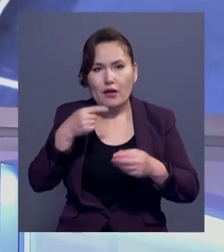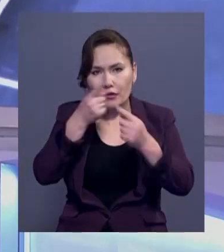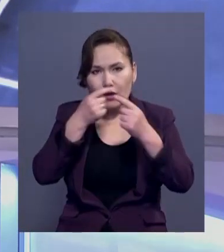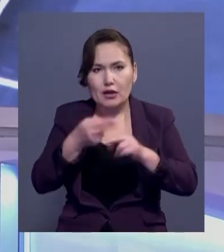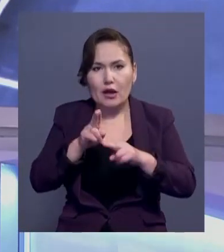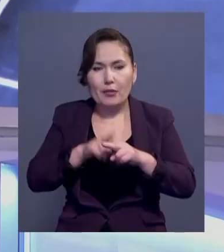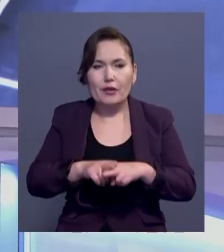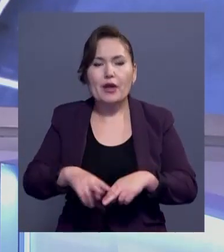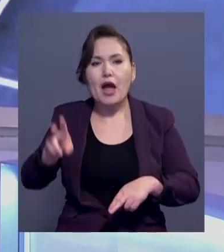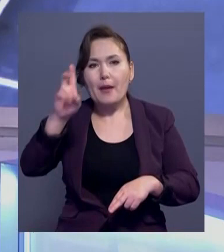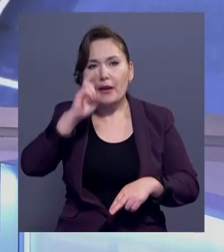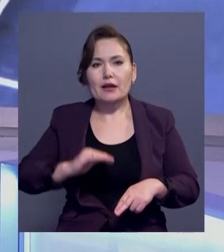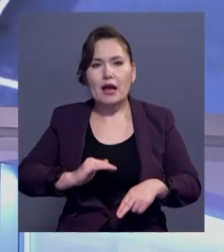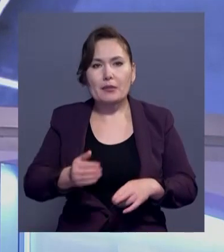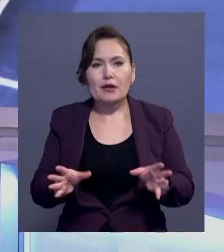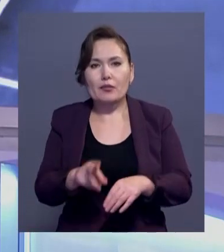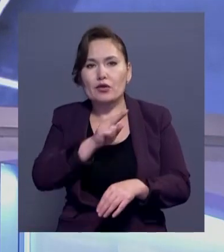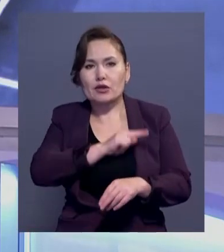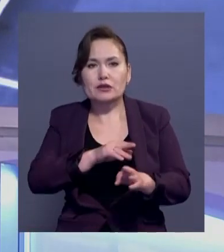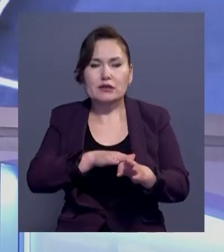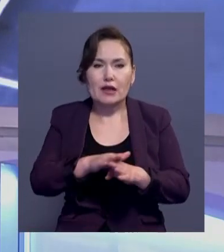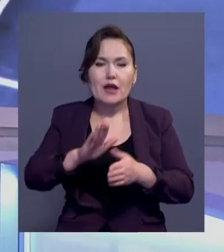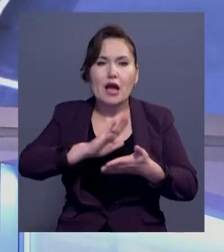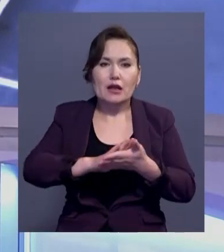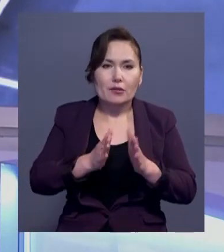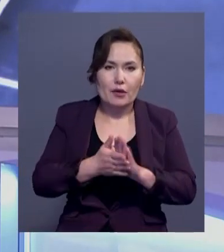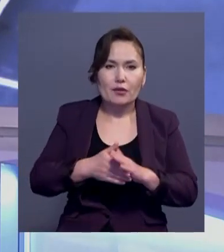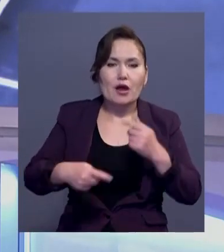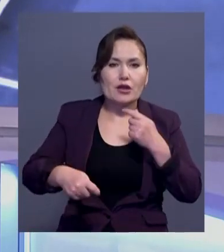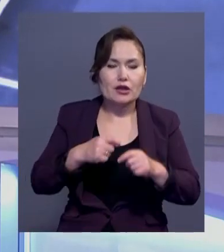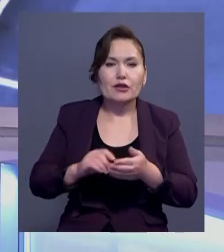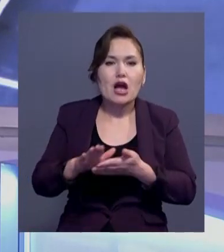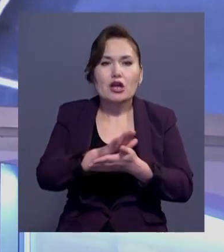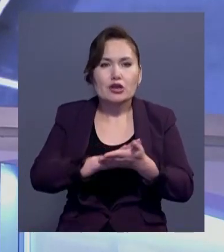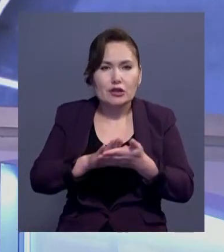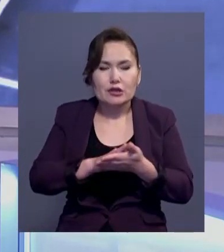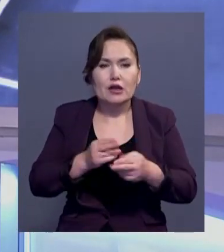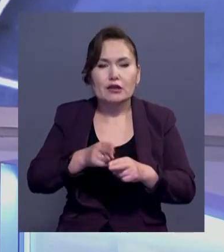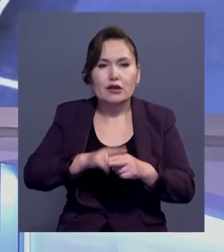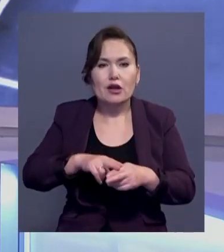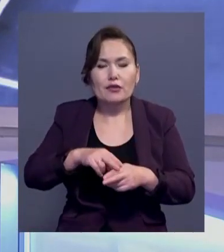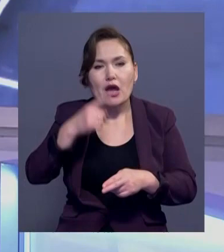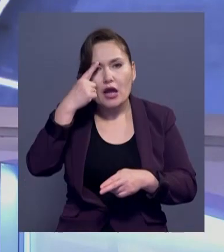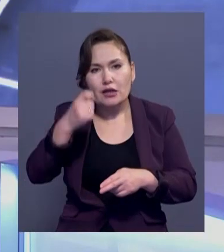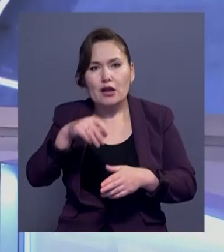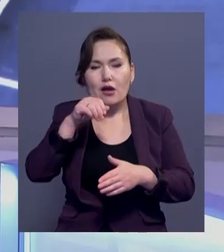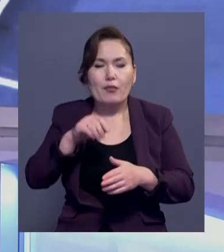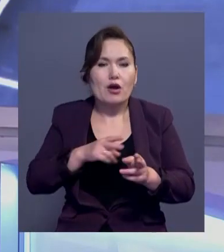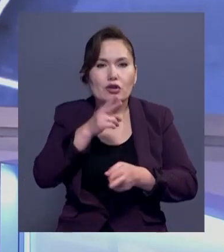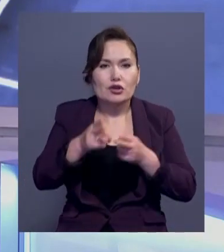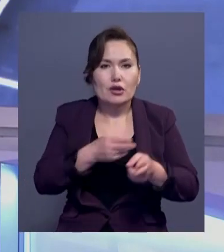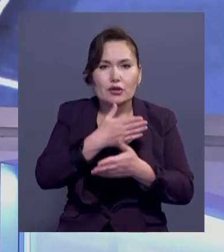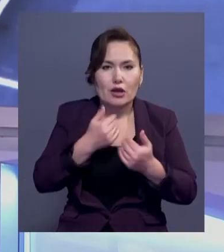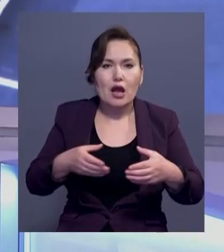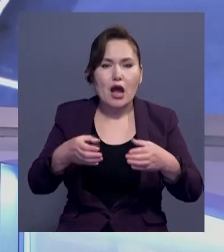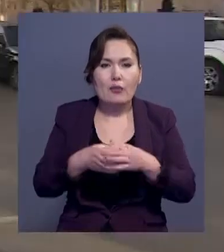Олардың айтыңынша, мемлекеттік жеке меншік әріптесі бойынша жасалған келісімді бұзуға ешқандай ескерту немесе шағым түспеген